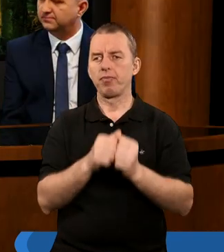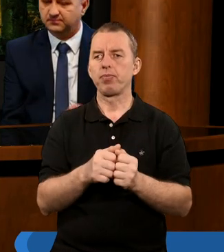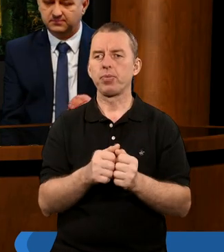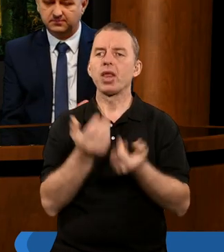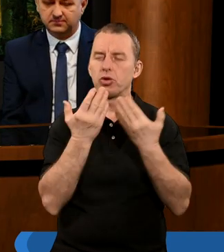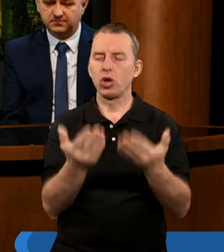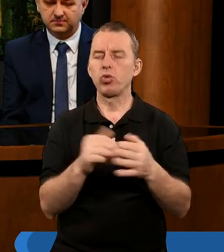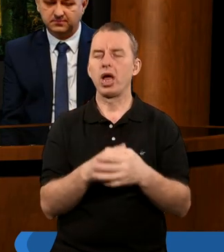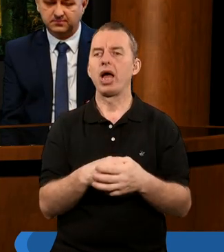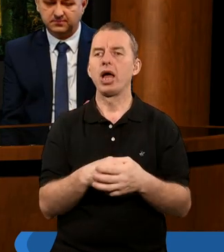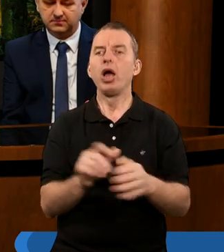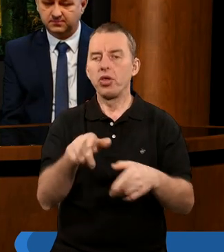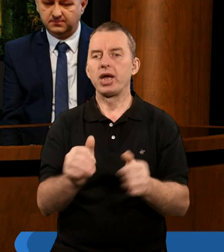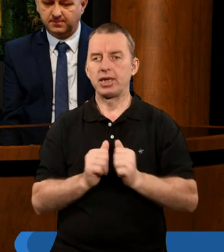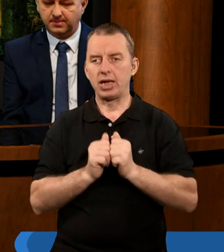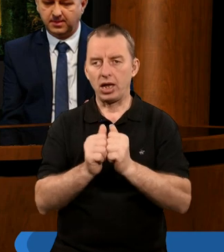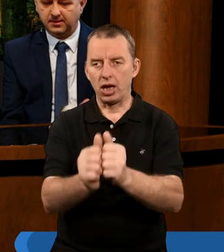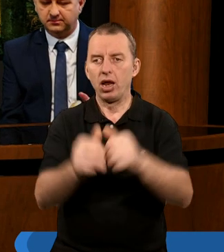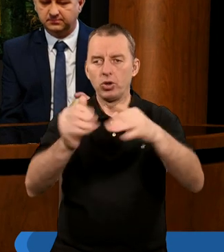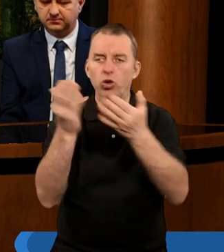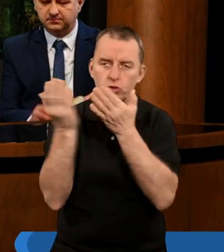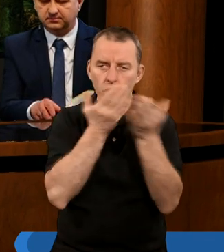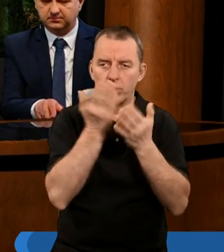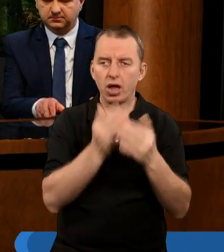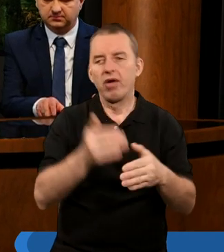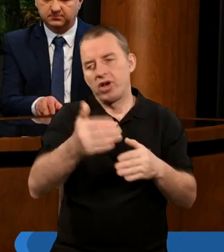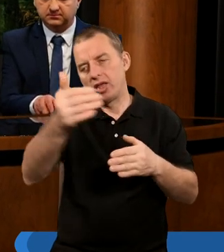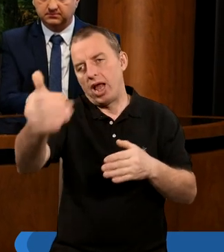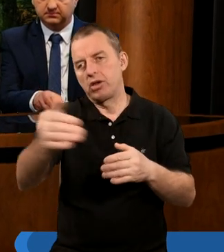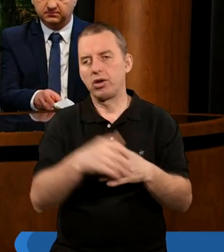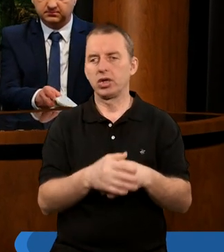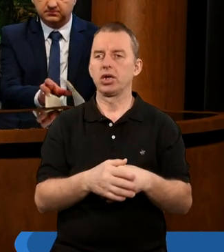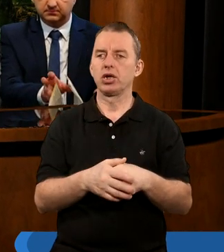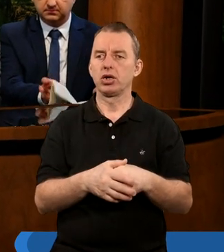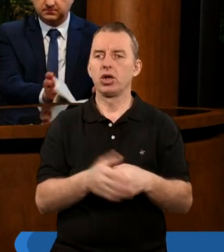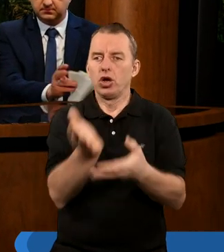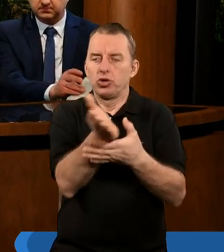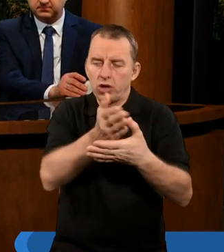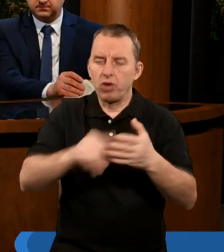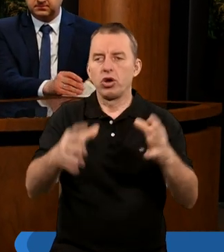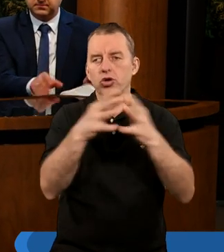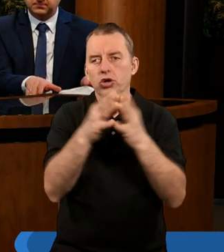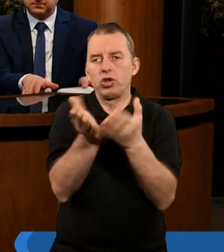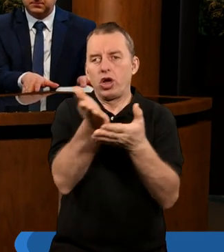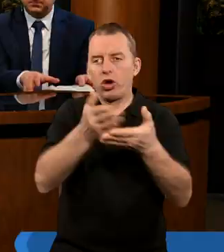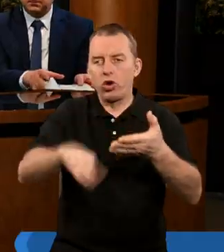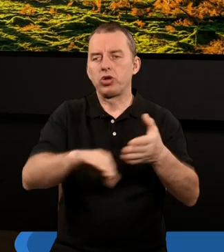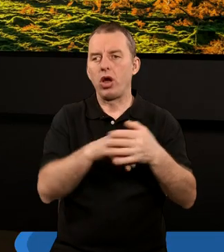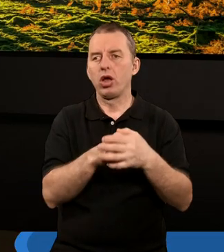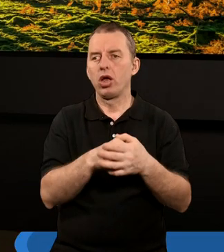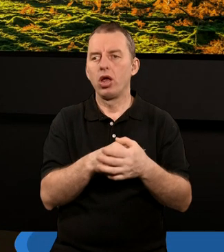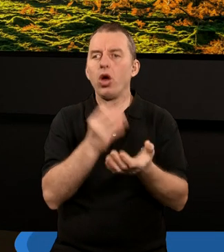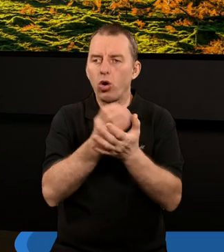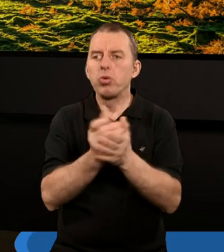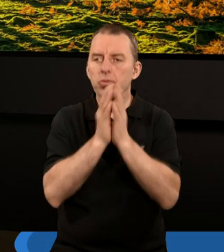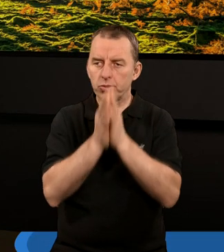Dziękuję. Właśnie o tych zadaniach możemy czytać w dalszej części X rozdziału. Może